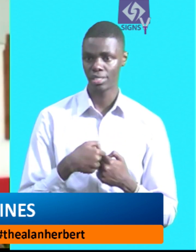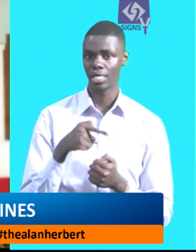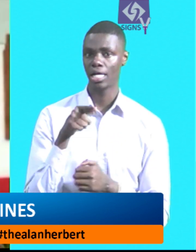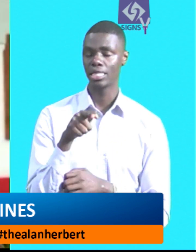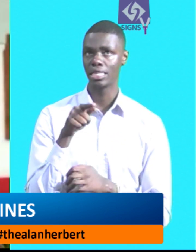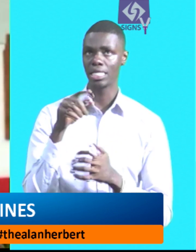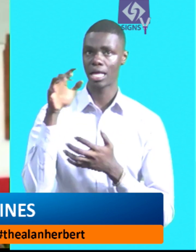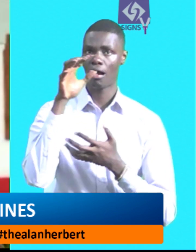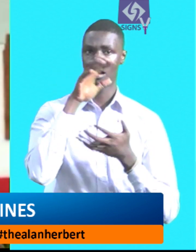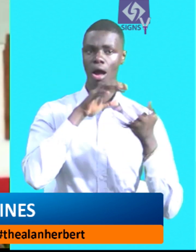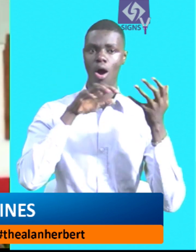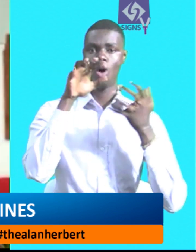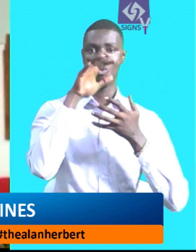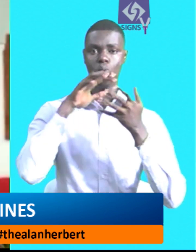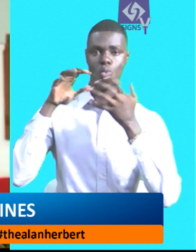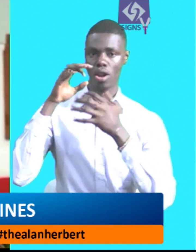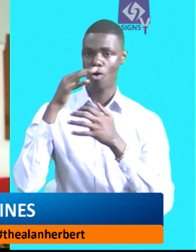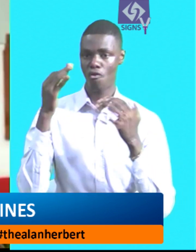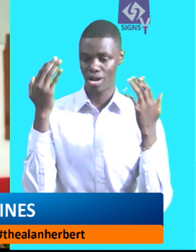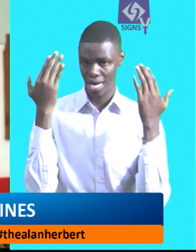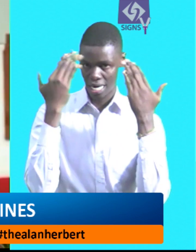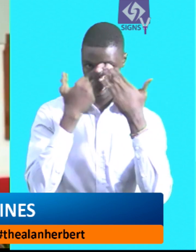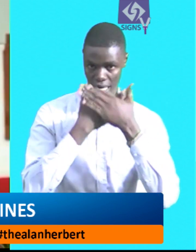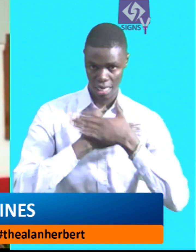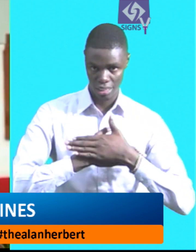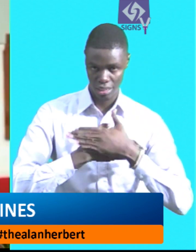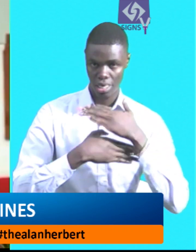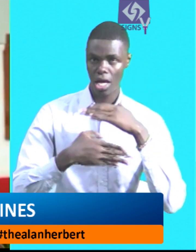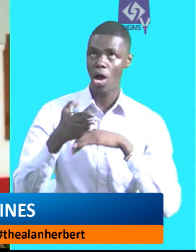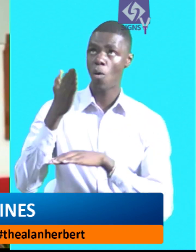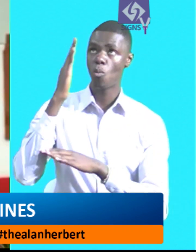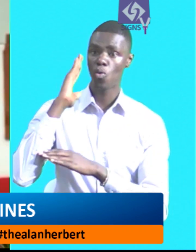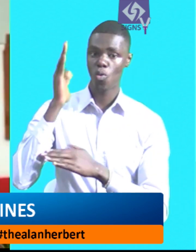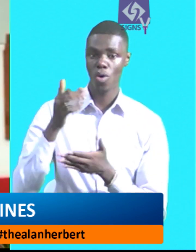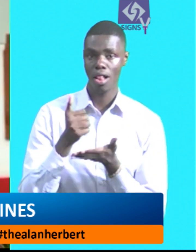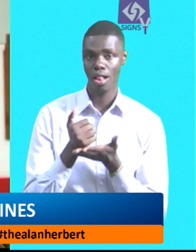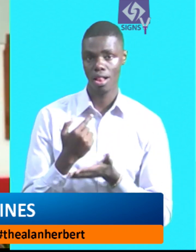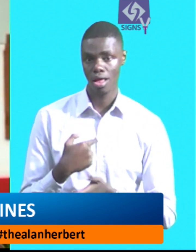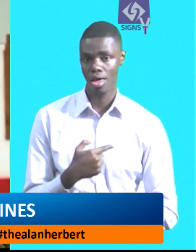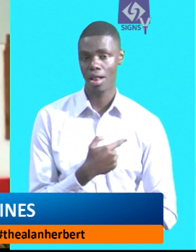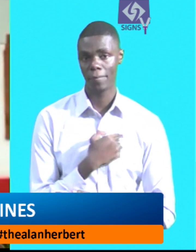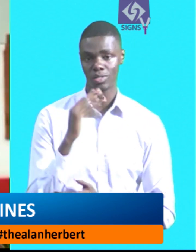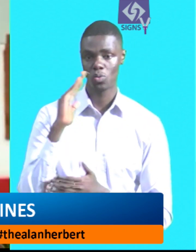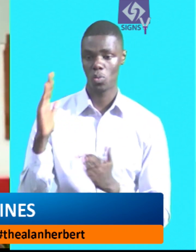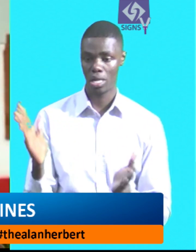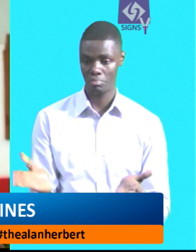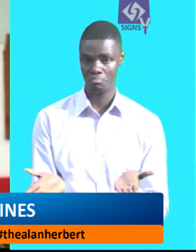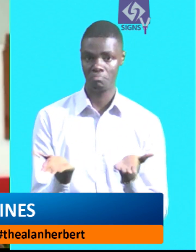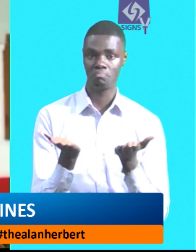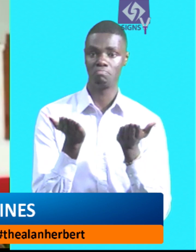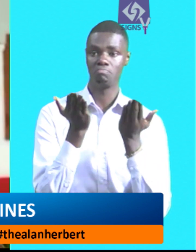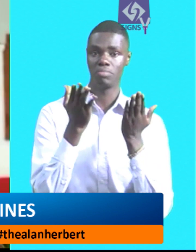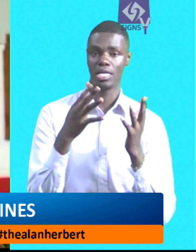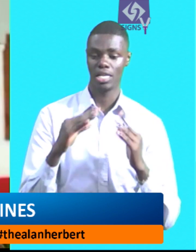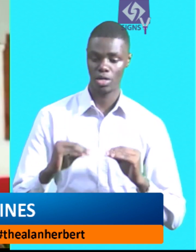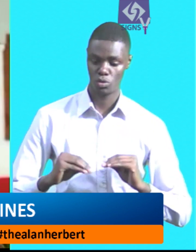ya giza mungu hata tusaidia tutainuka na tutaenda hapo